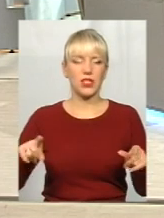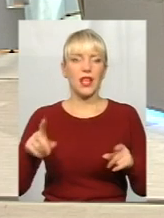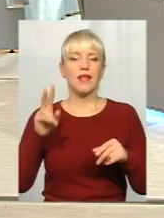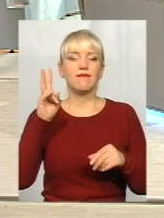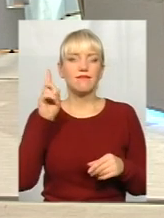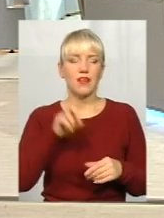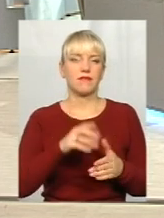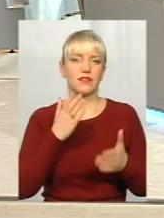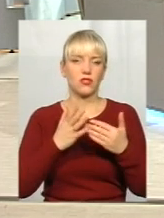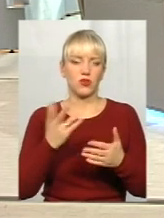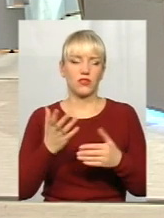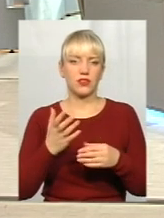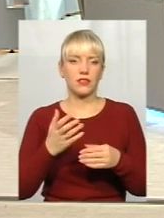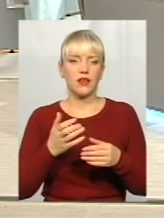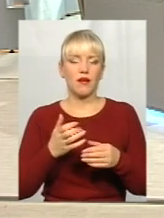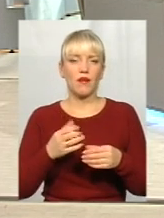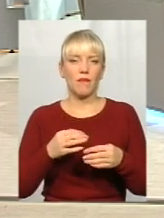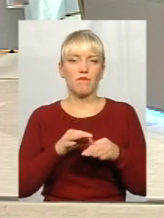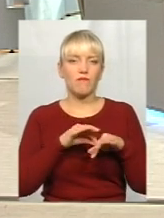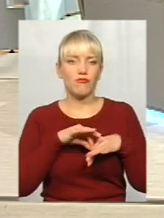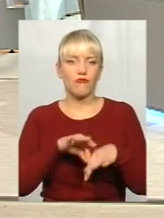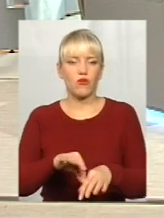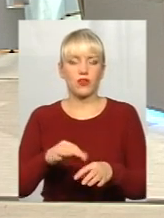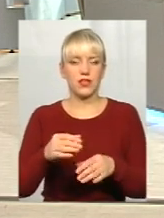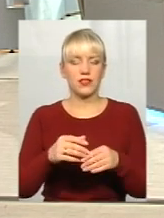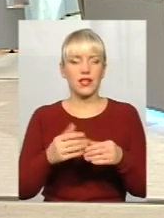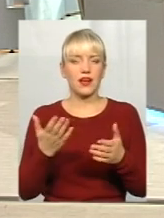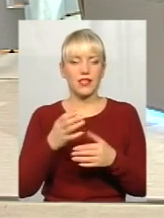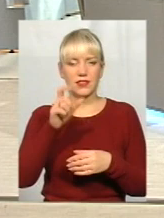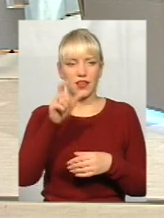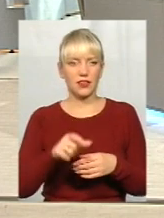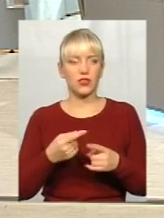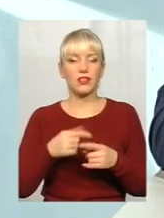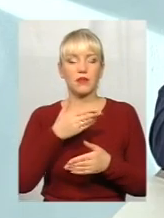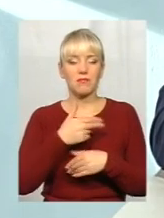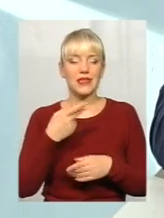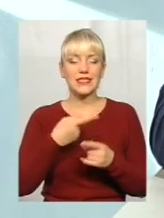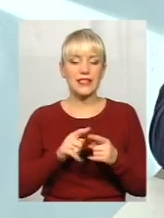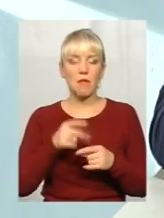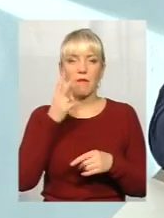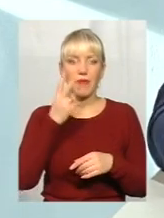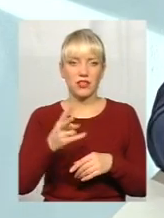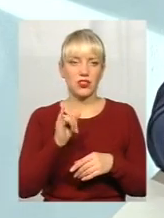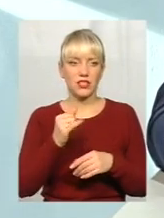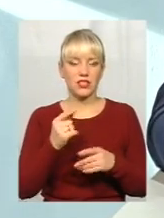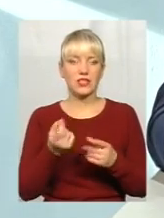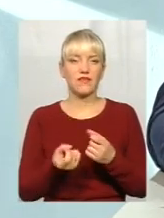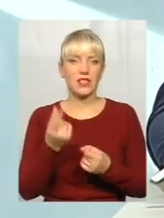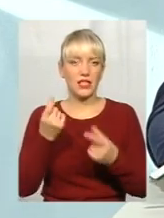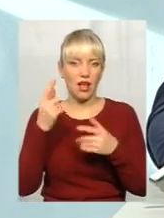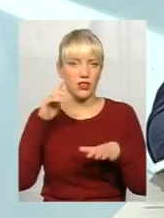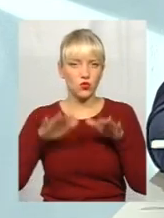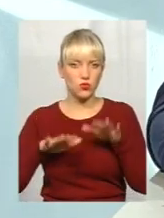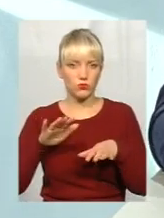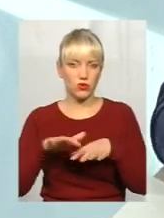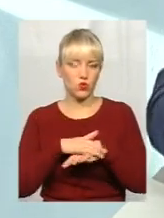продавлювалася через комісію якась кандидатура, ми це бачили, як воно відбувається, і це виникало певне розмову в суспільстві. А